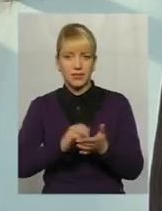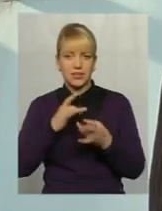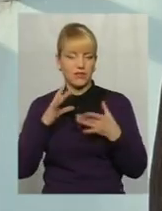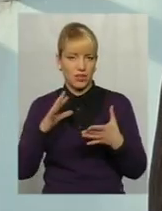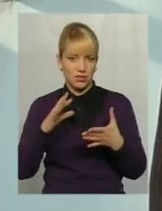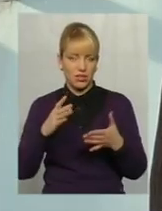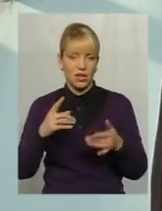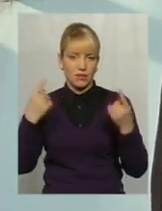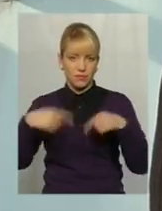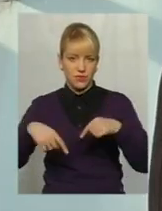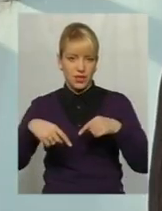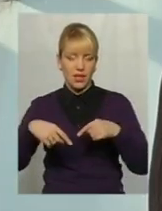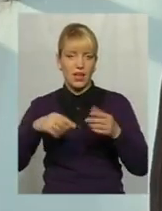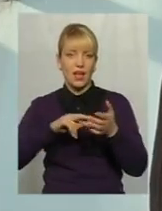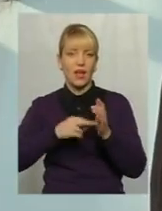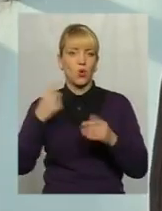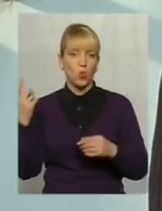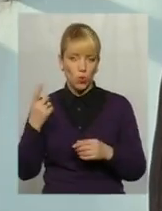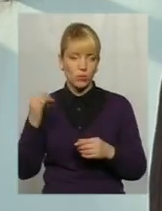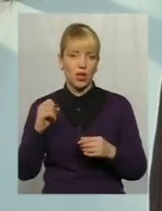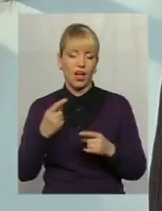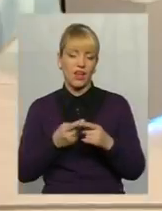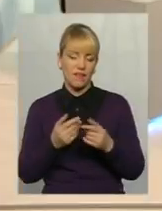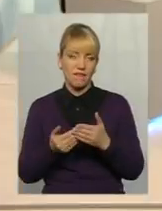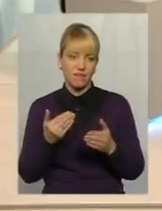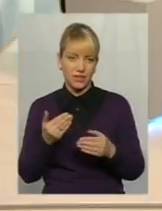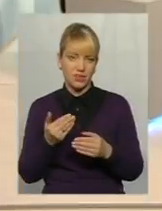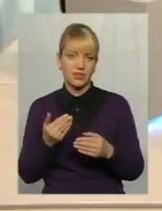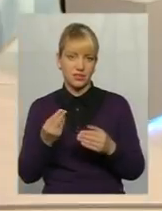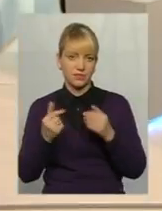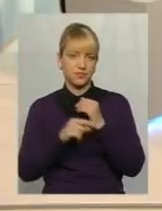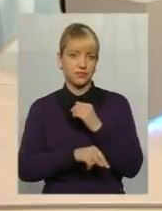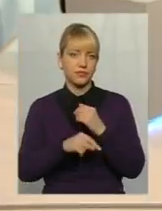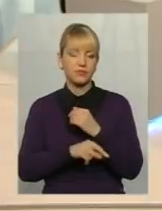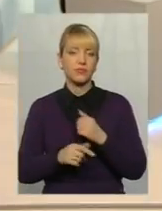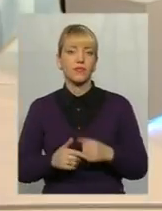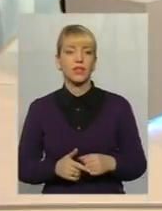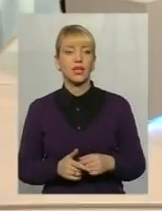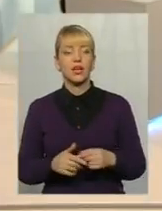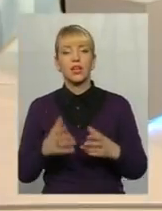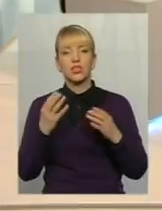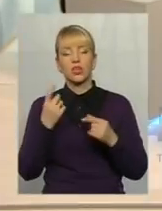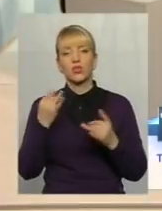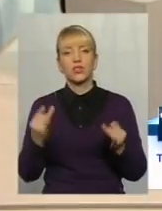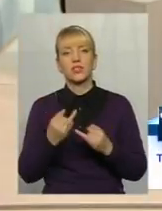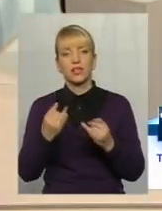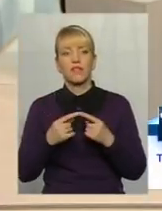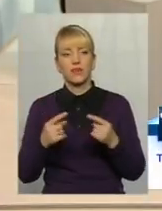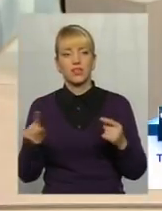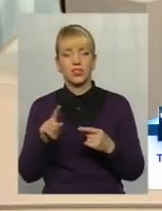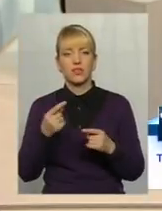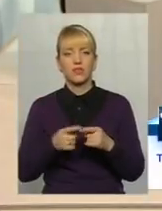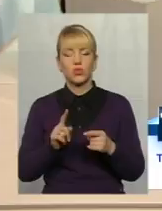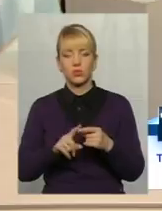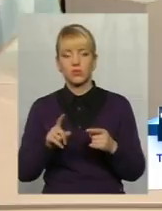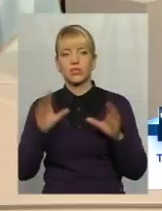свята до цього відносини. Це від маска, як кажуть в народі. До речі, ще одна цікава річ, яка у цьому